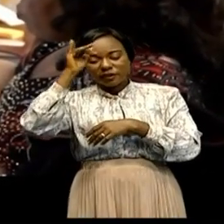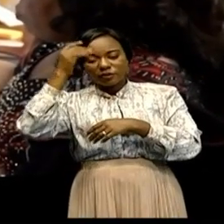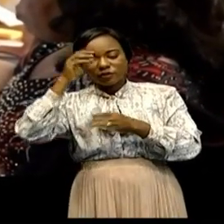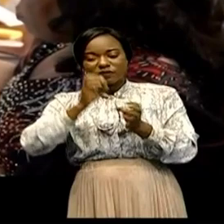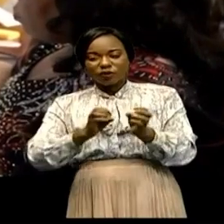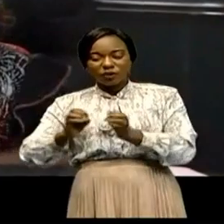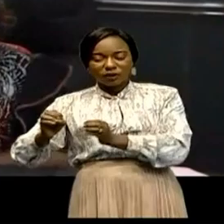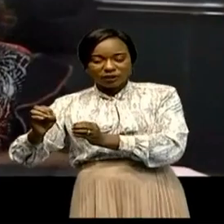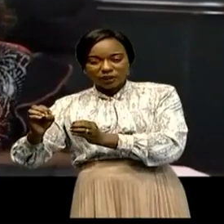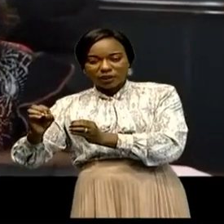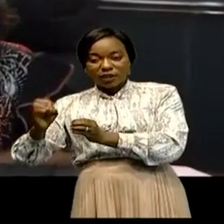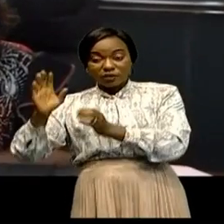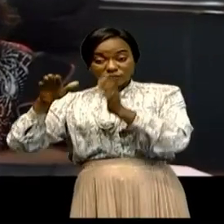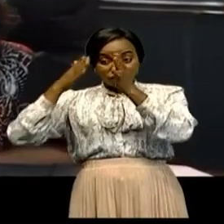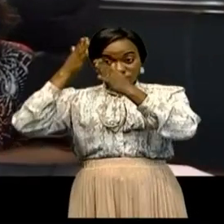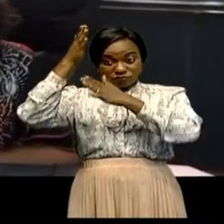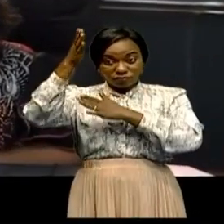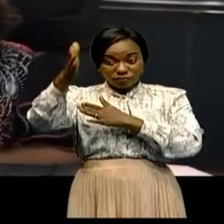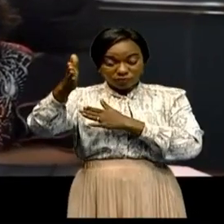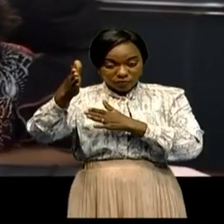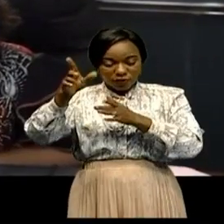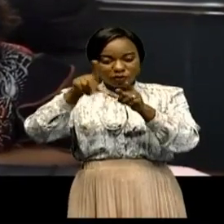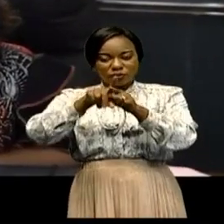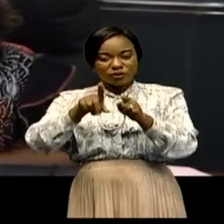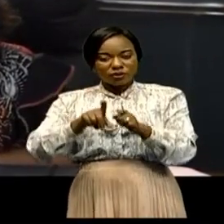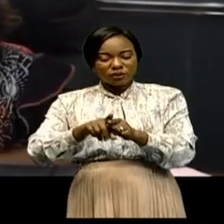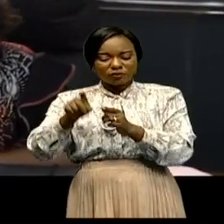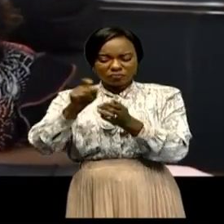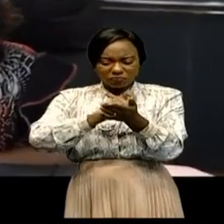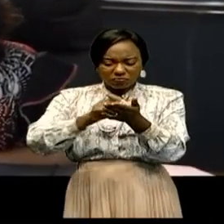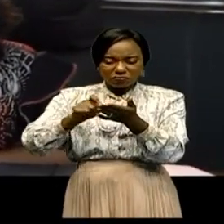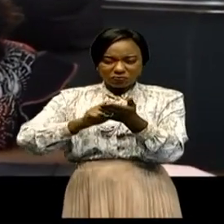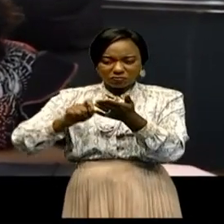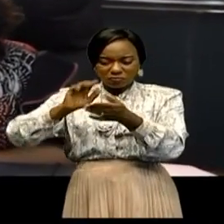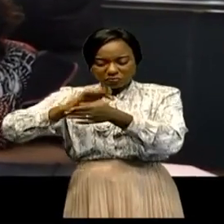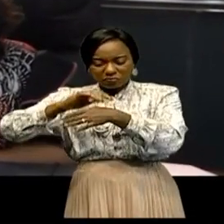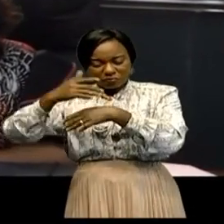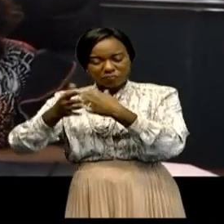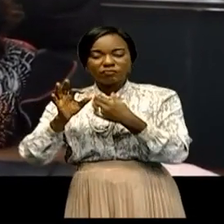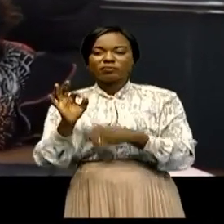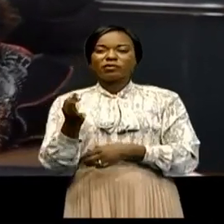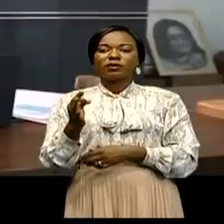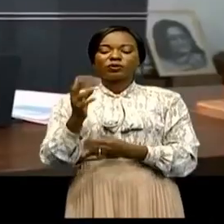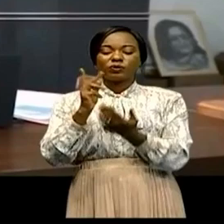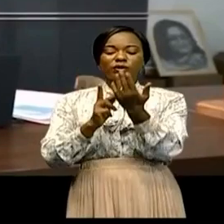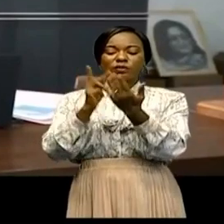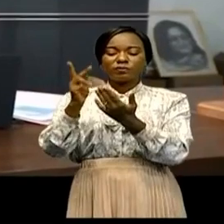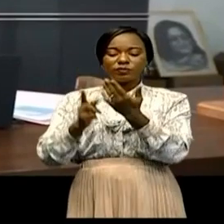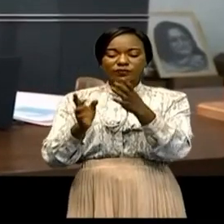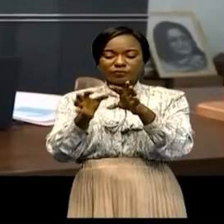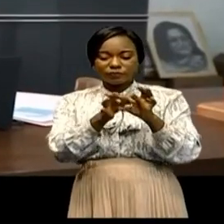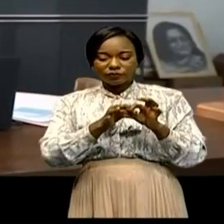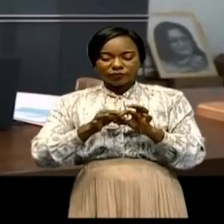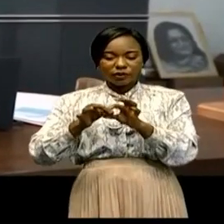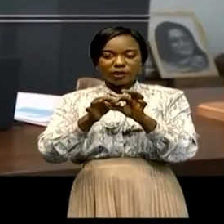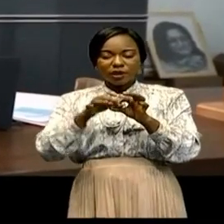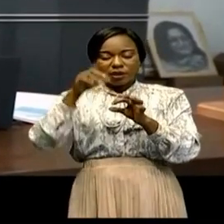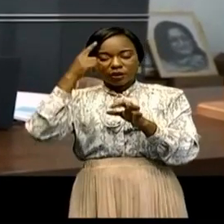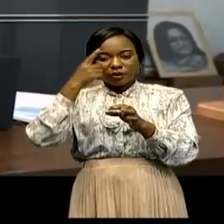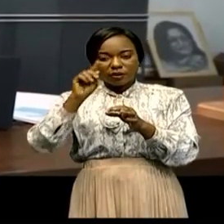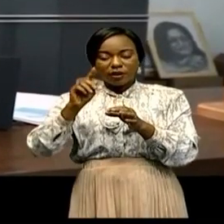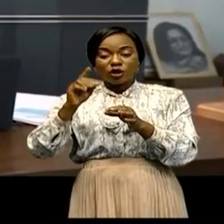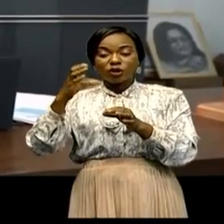sur le climat. Aucune objection n'a été enregistrée à ce jour. Le projet relatif à l'organisation de la pré